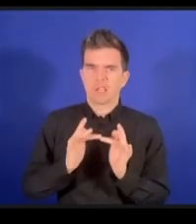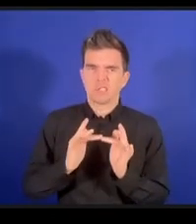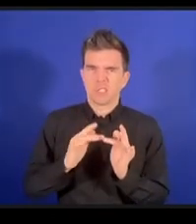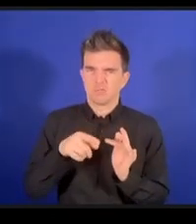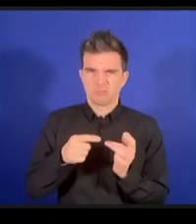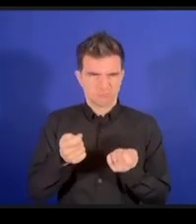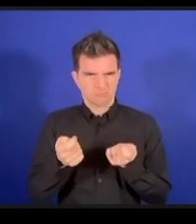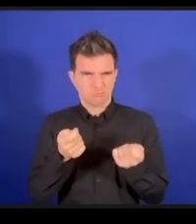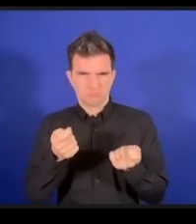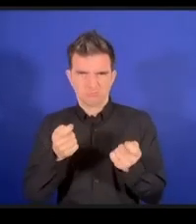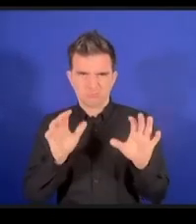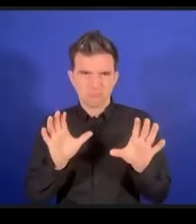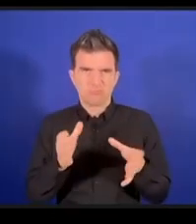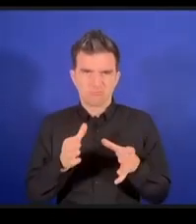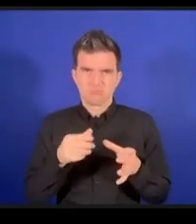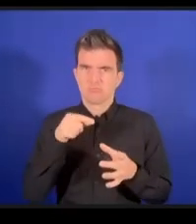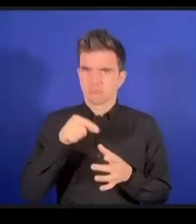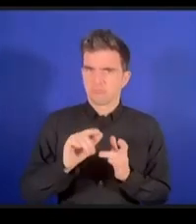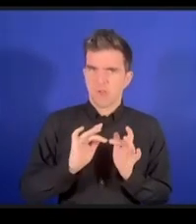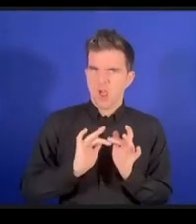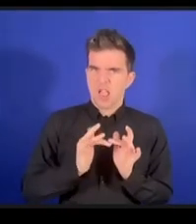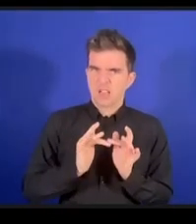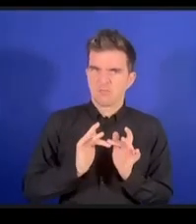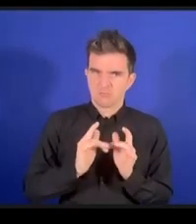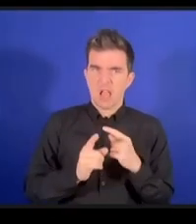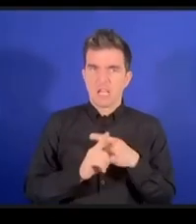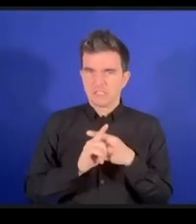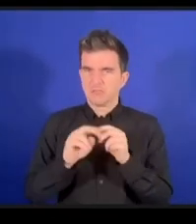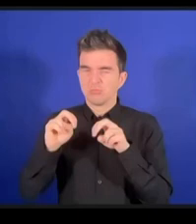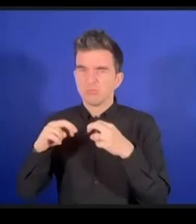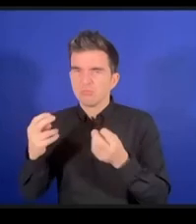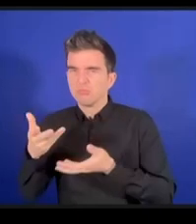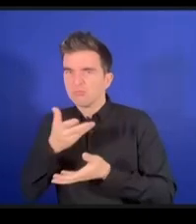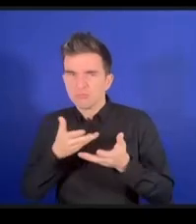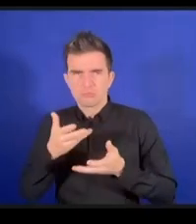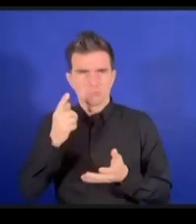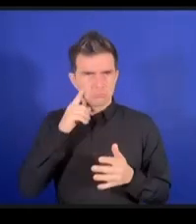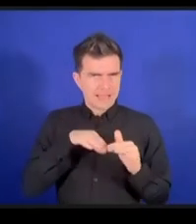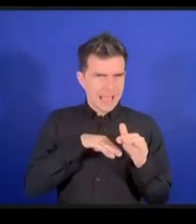提言を出すということです実はある論文ペーパーを